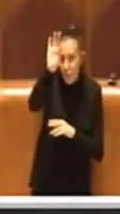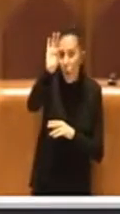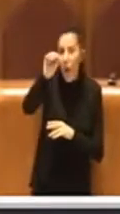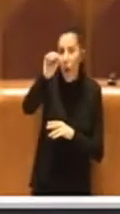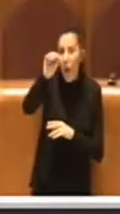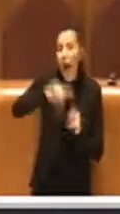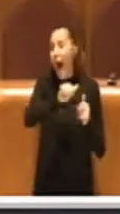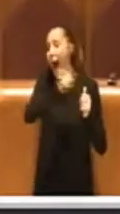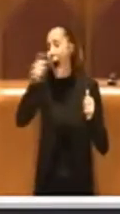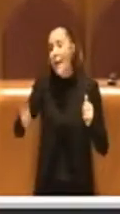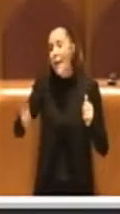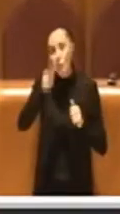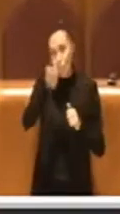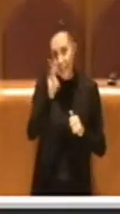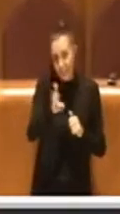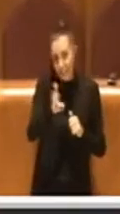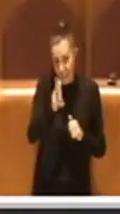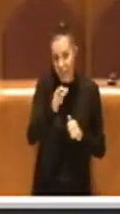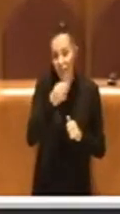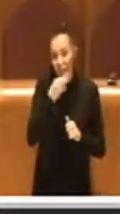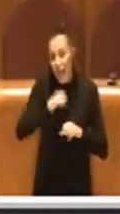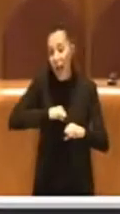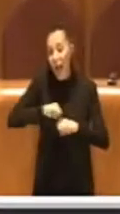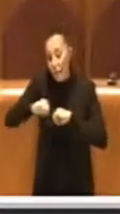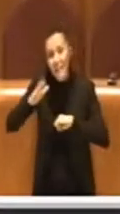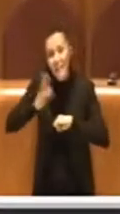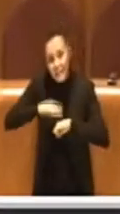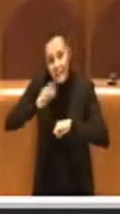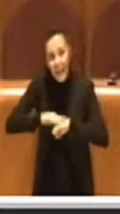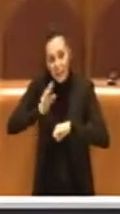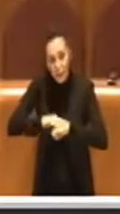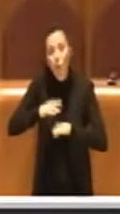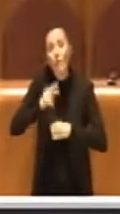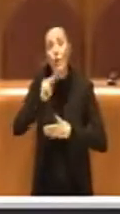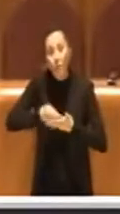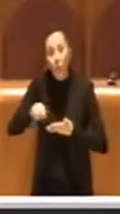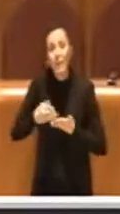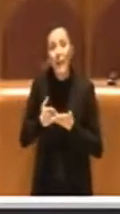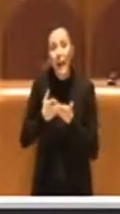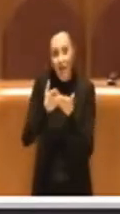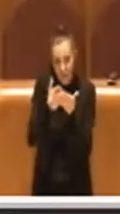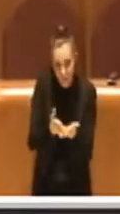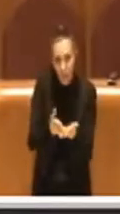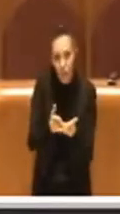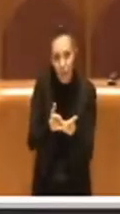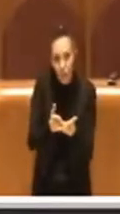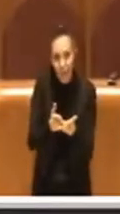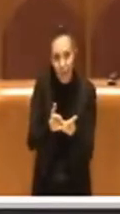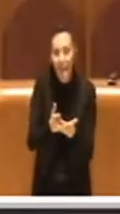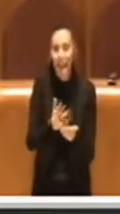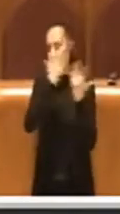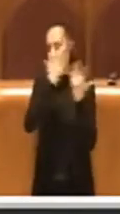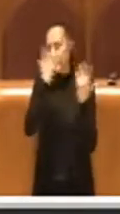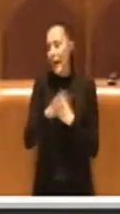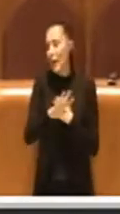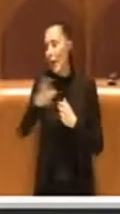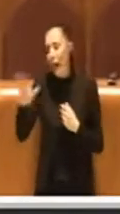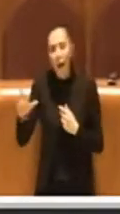'amministrazione, da questa amministrazione. I consiglieri 5 Stelle votano a favore ovviamente gli altri contro, mentre gli altri non pervenuti.